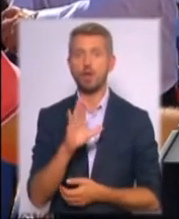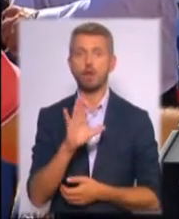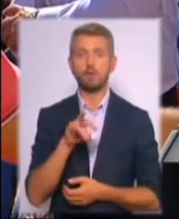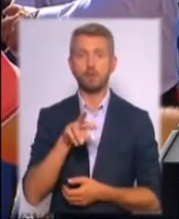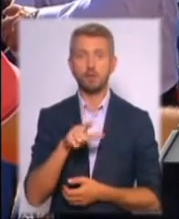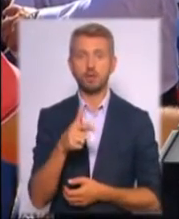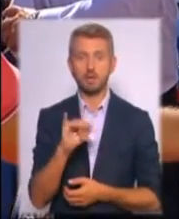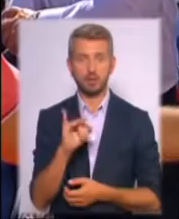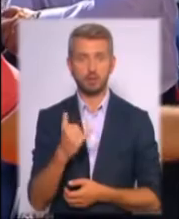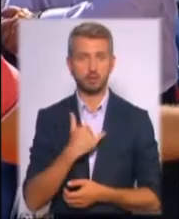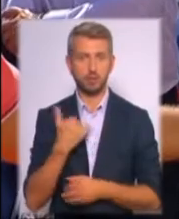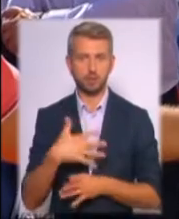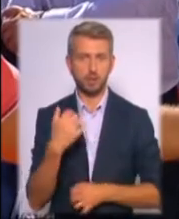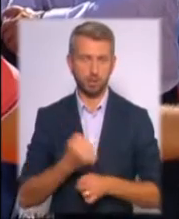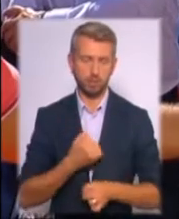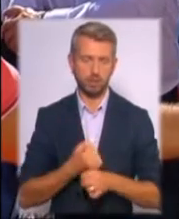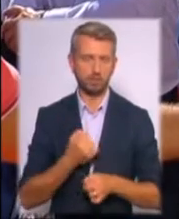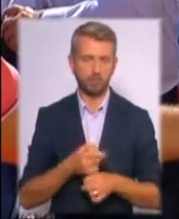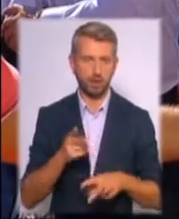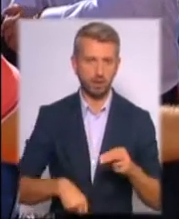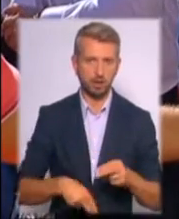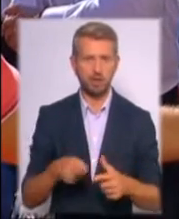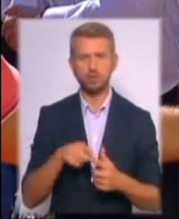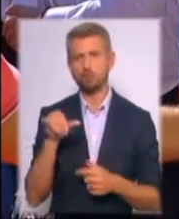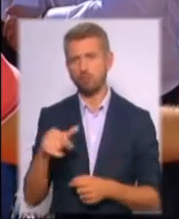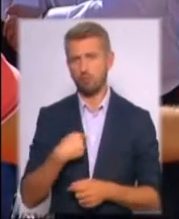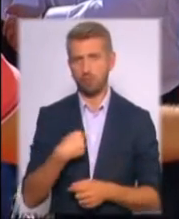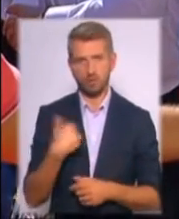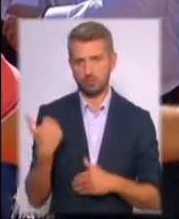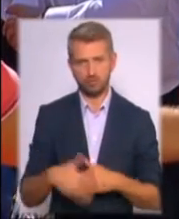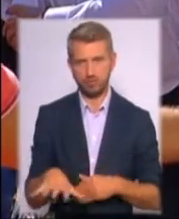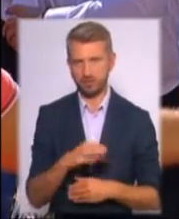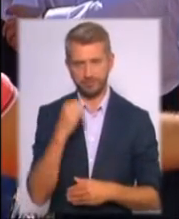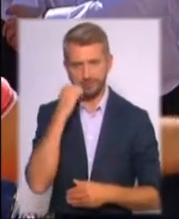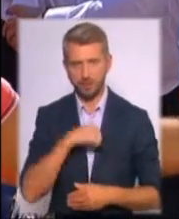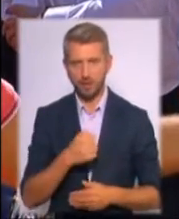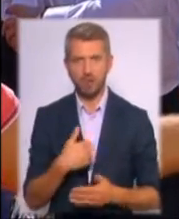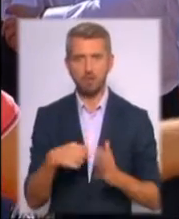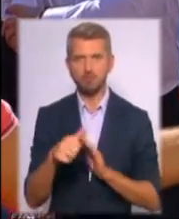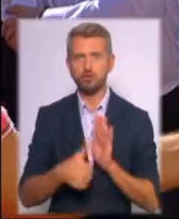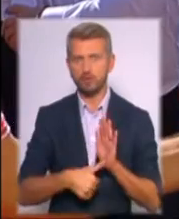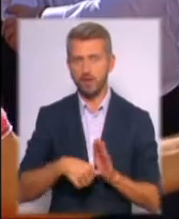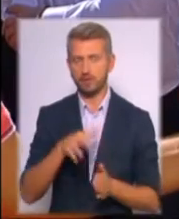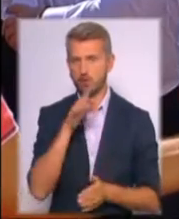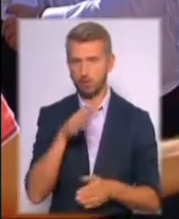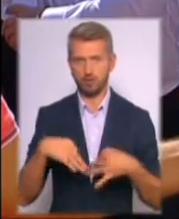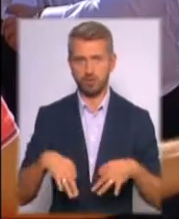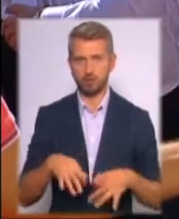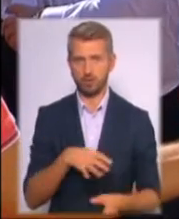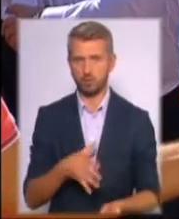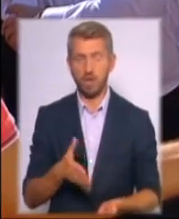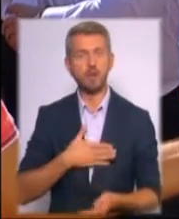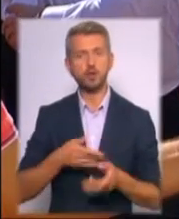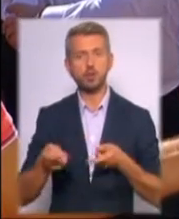працювали. Чи в його, чи в мене, в усіх. Уже по 16 років машинам вже наше